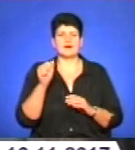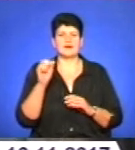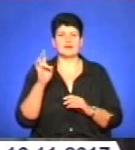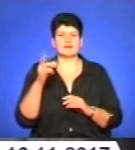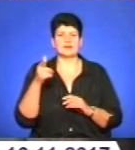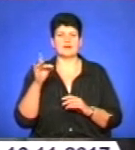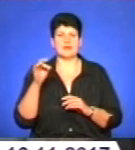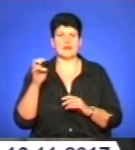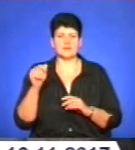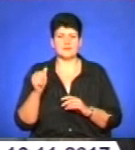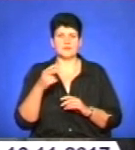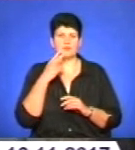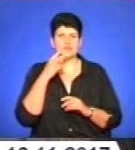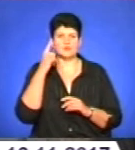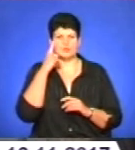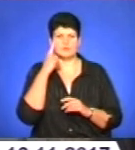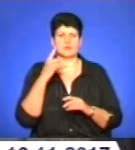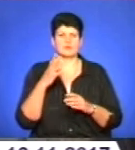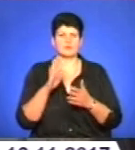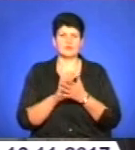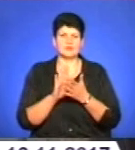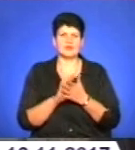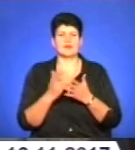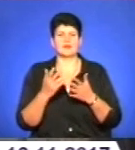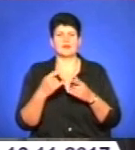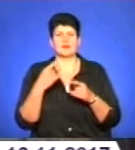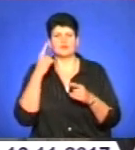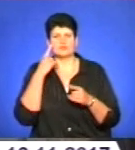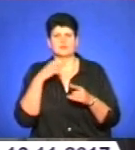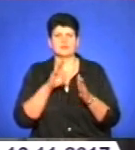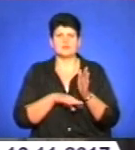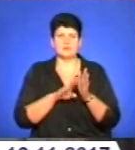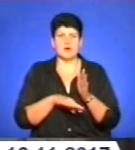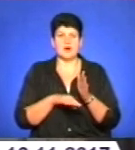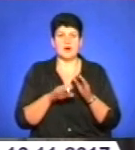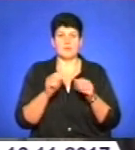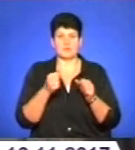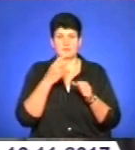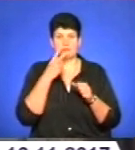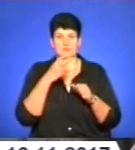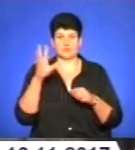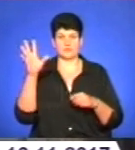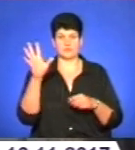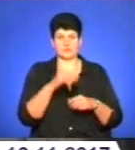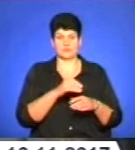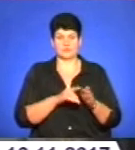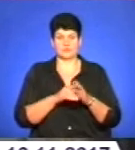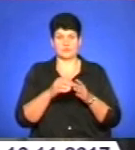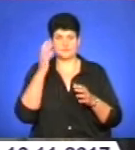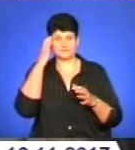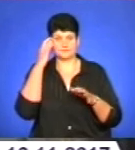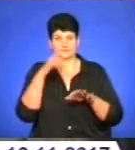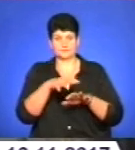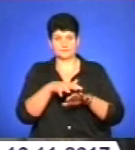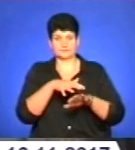як правило, думає, що це десь замостив, десь вдарив. Не звертає на це уваги, аж поки не займається вся стопа. І після того вже йде